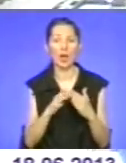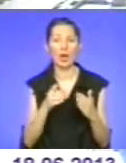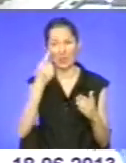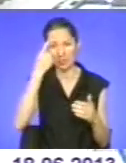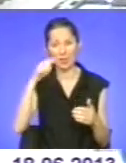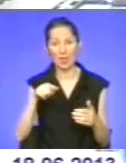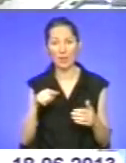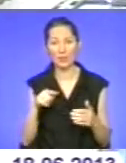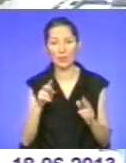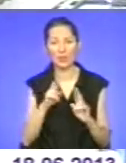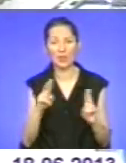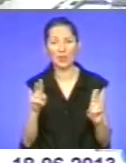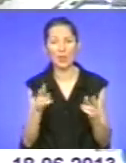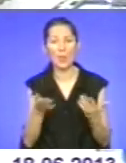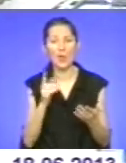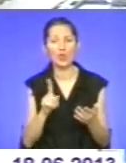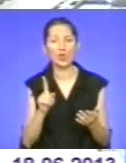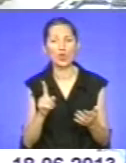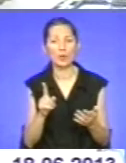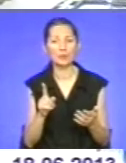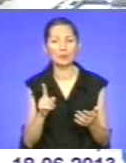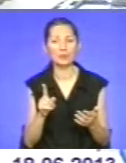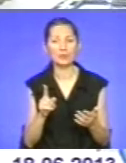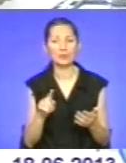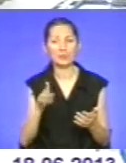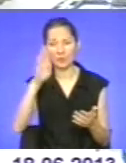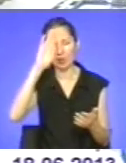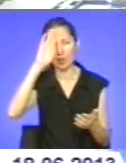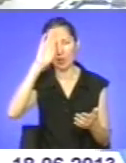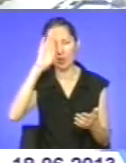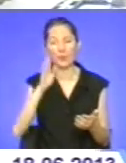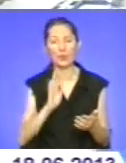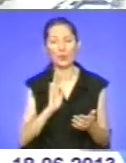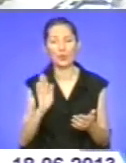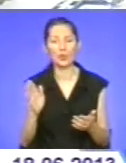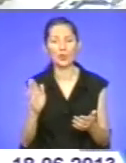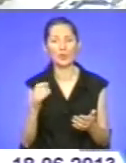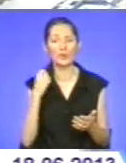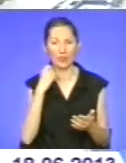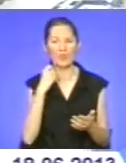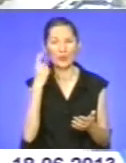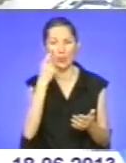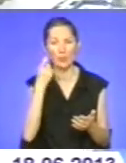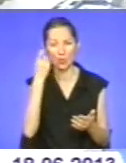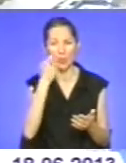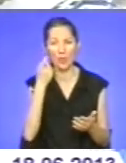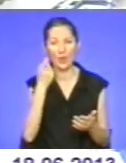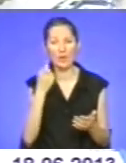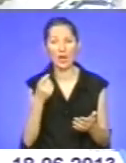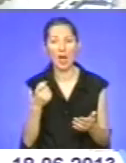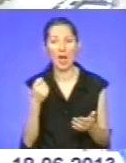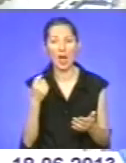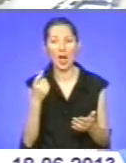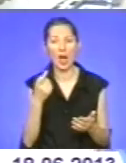напевне, що чоловіки, будучи в випившому вигляді, в алкогольному